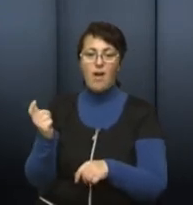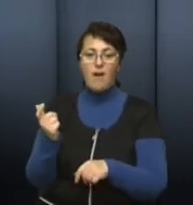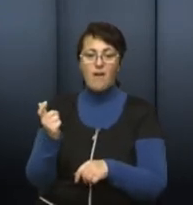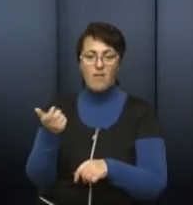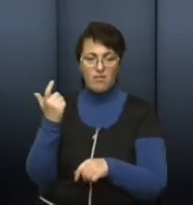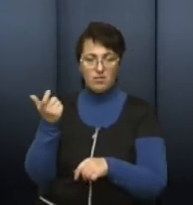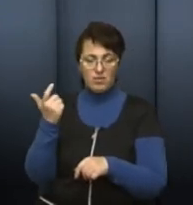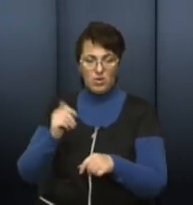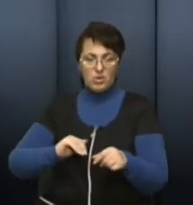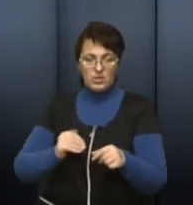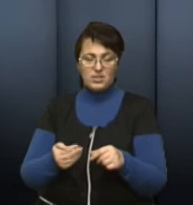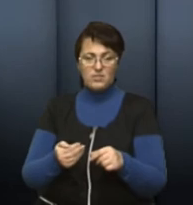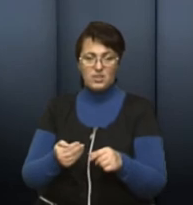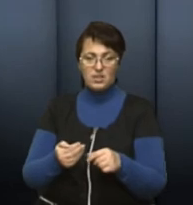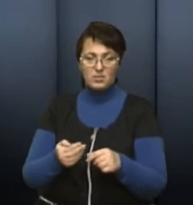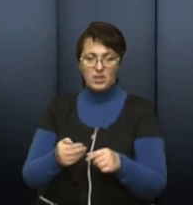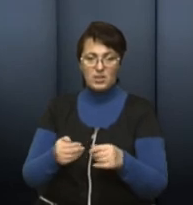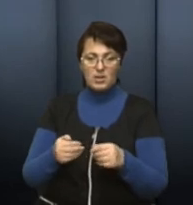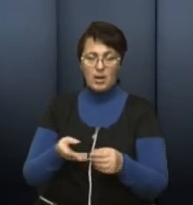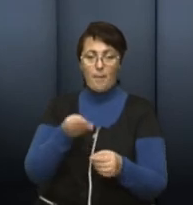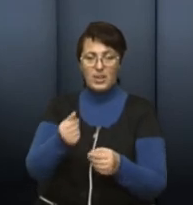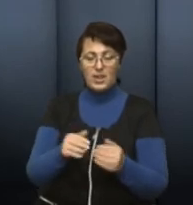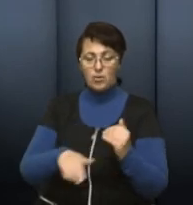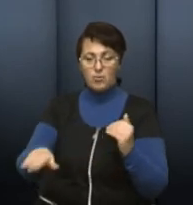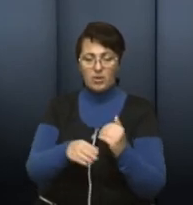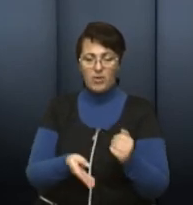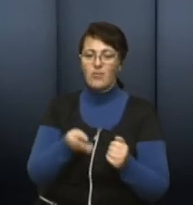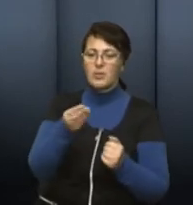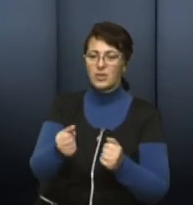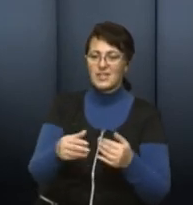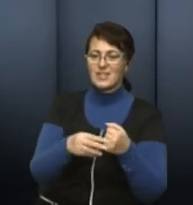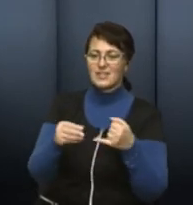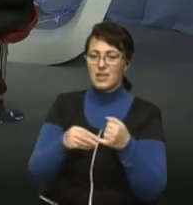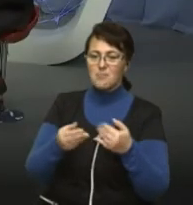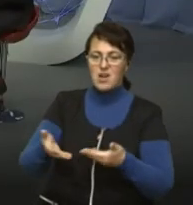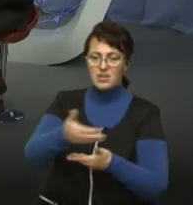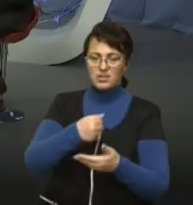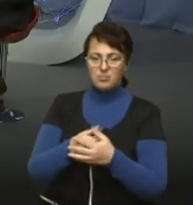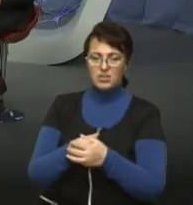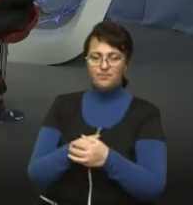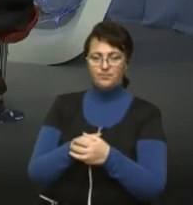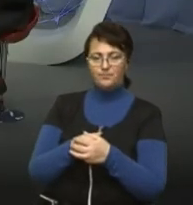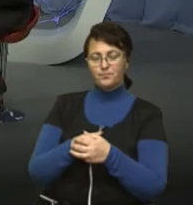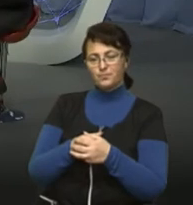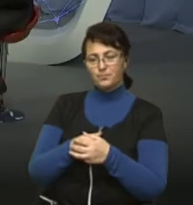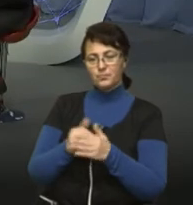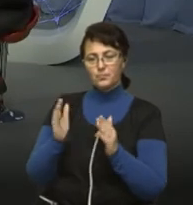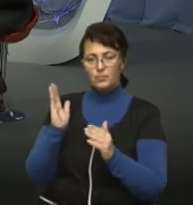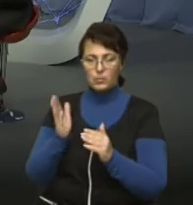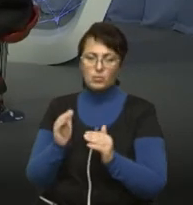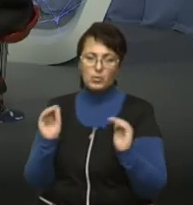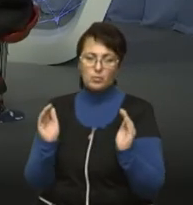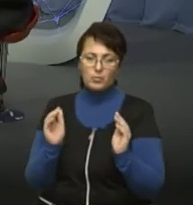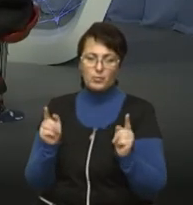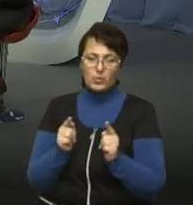земельний збір. Тобто, за кожне паркомісце місту платиться податка. Маємо 5 хвилин до ефіру, так? Тому будемо трішки коротше, бо, насправді,